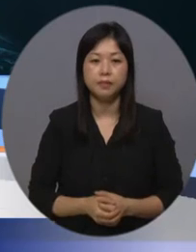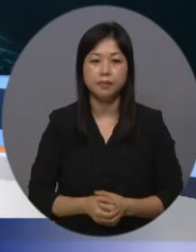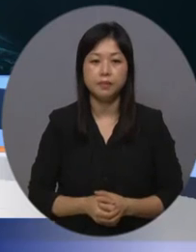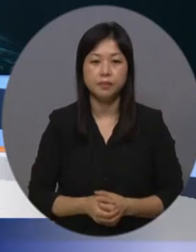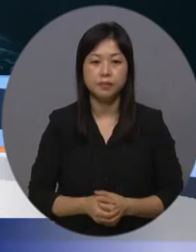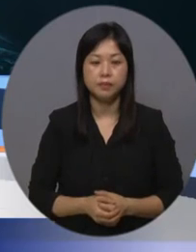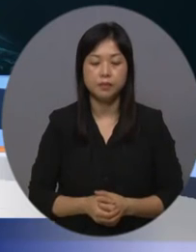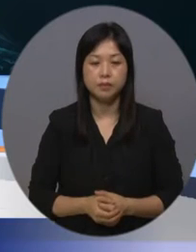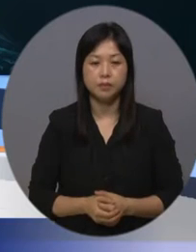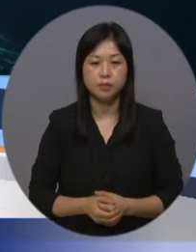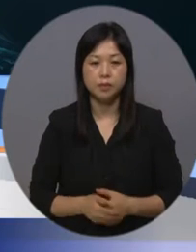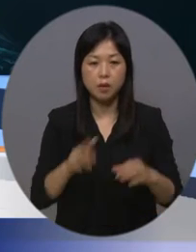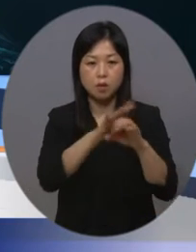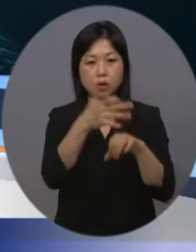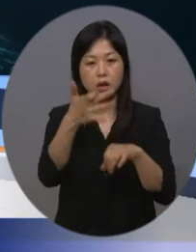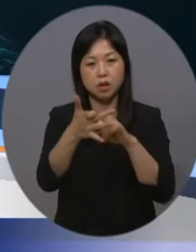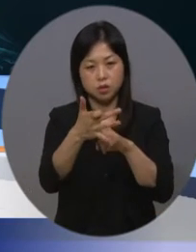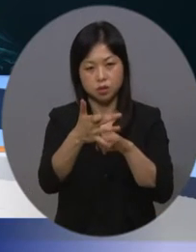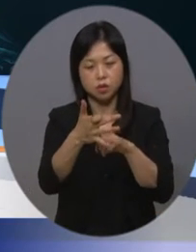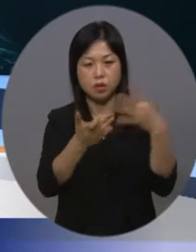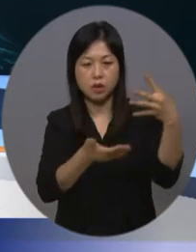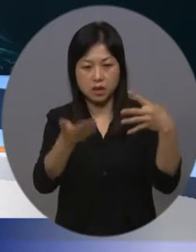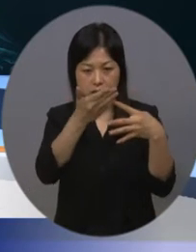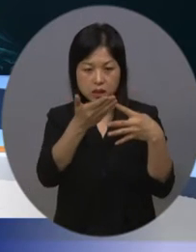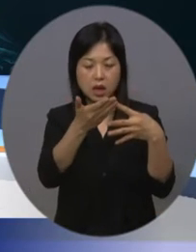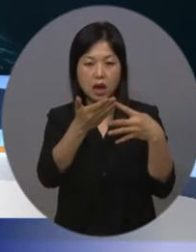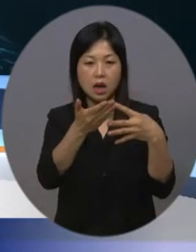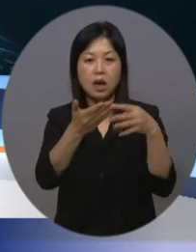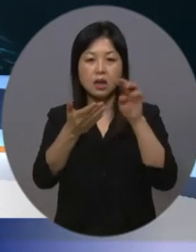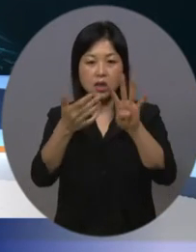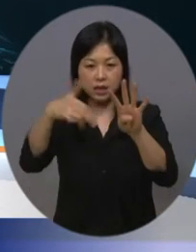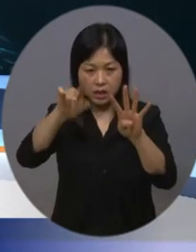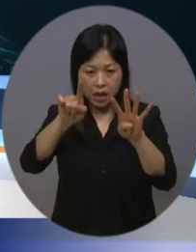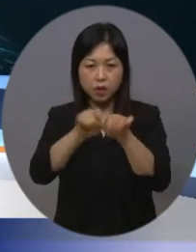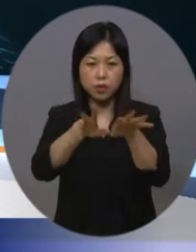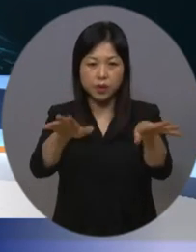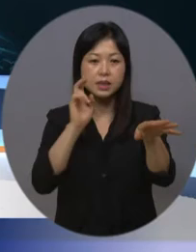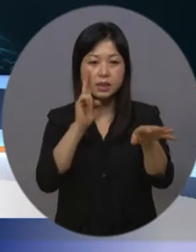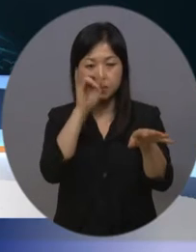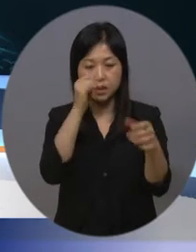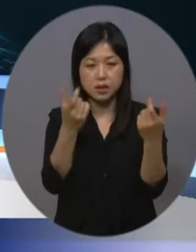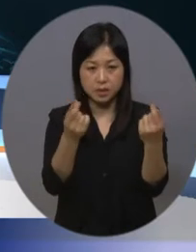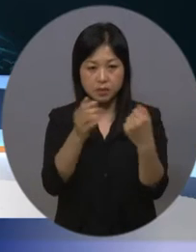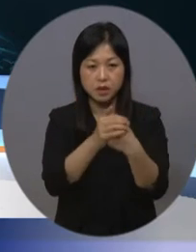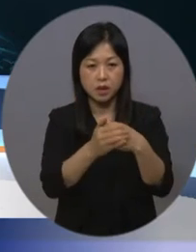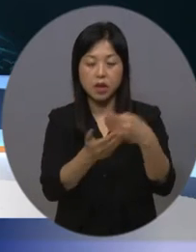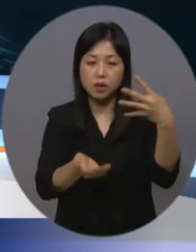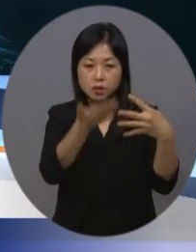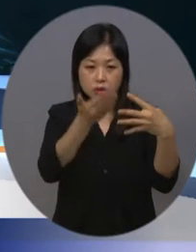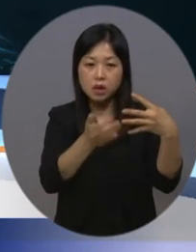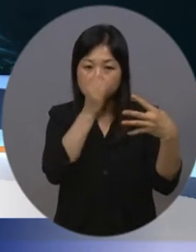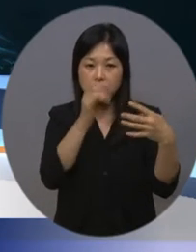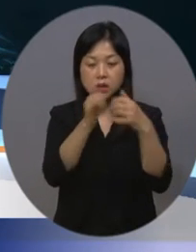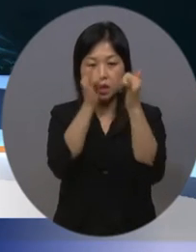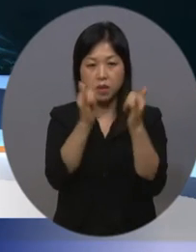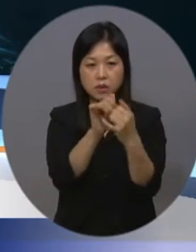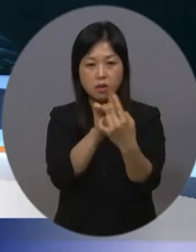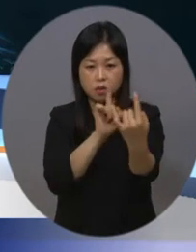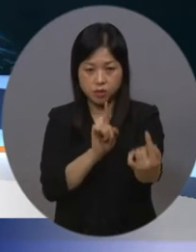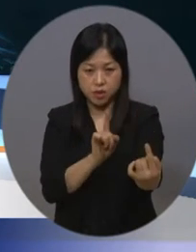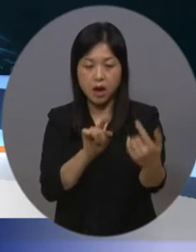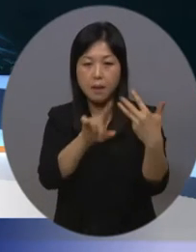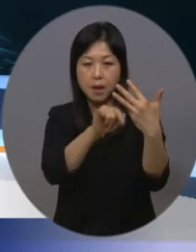국내 코로나19 4차 대유행의 확산세가 지속됨에 따라 일부 조정된 현행 사회적 거리 두기가